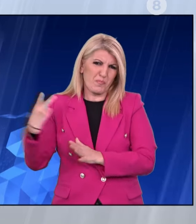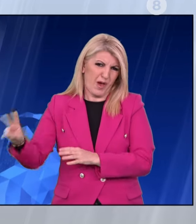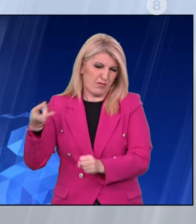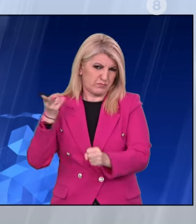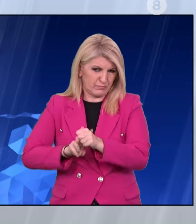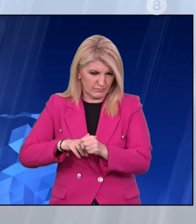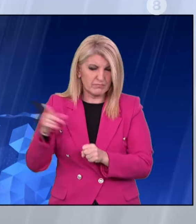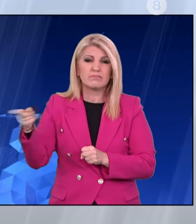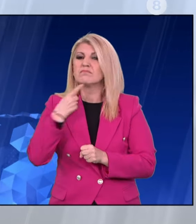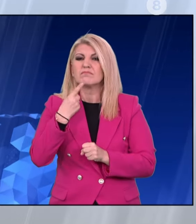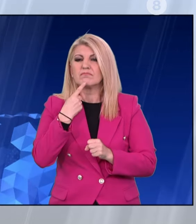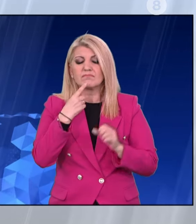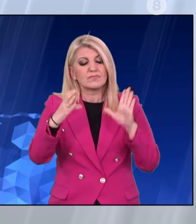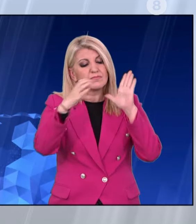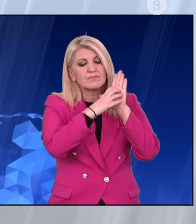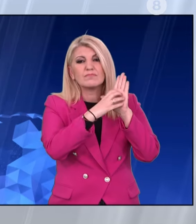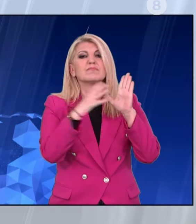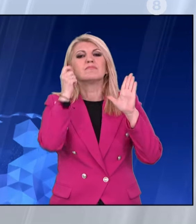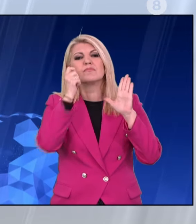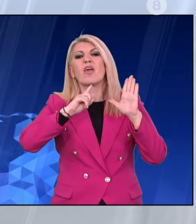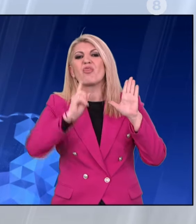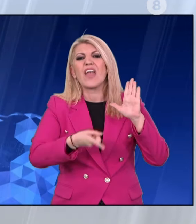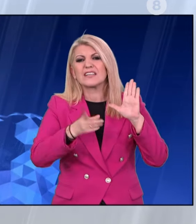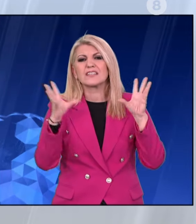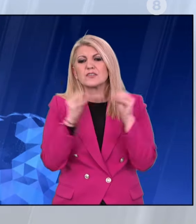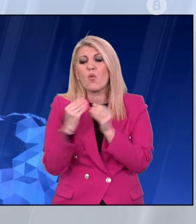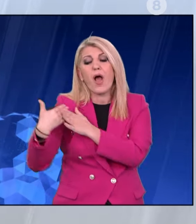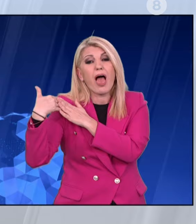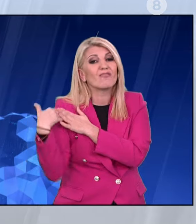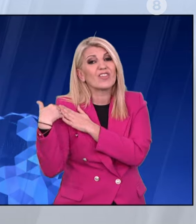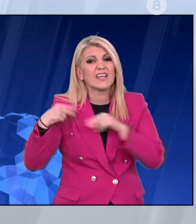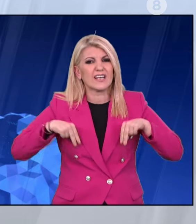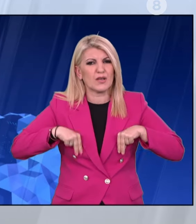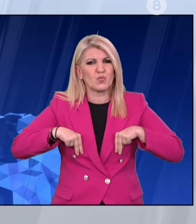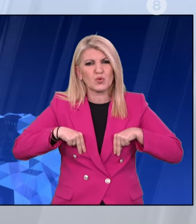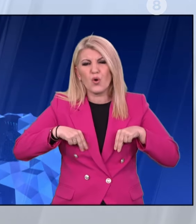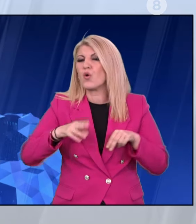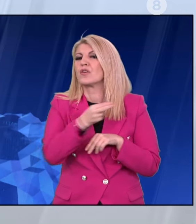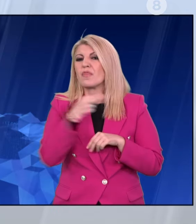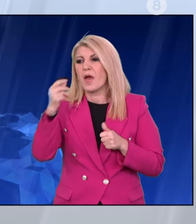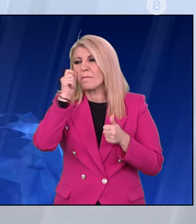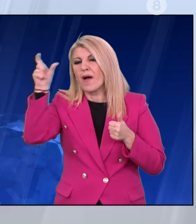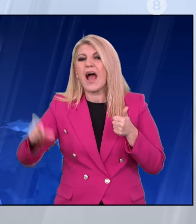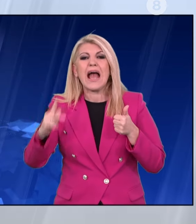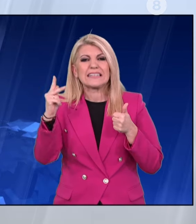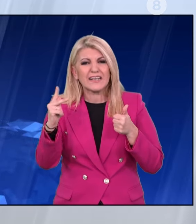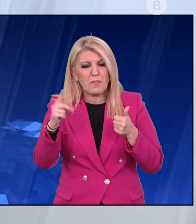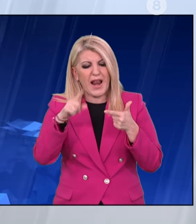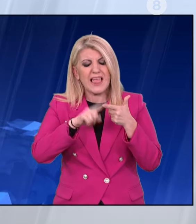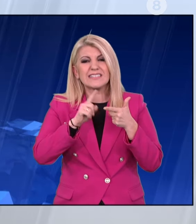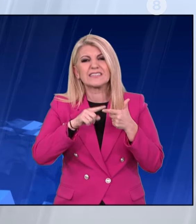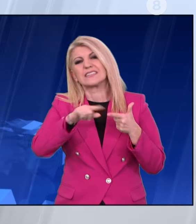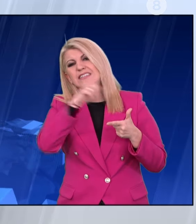περιευθύνης υπουργών για τους Κώστα Καραμαλή και Χρήστος Πύρτζη, αναφορικά με την μη υλοποίηση της αμαρτωλής σύμβασης 7-17. Εμείς